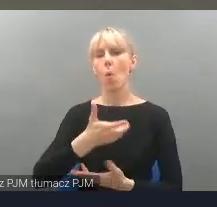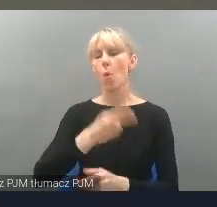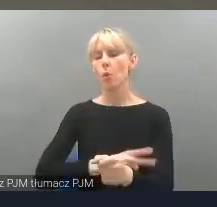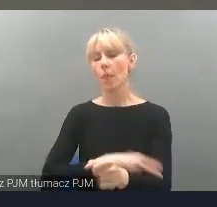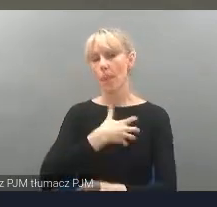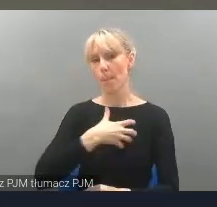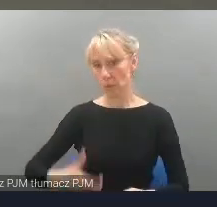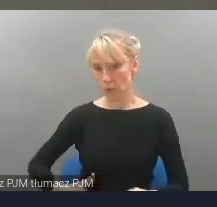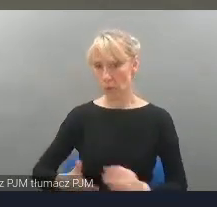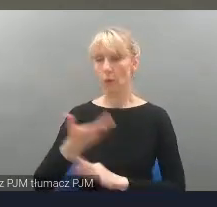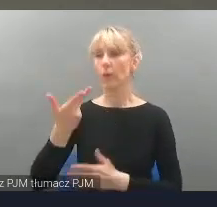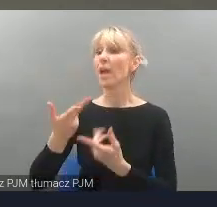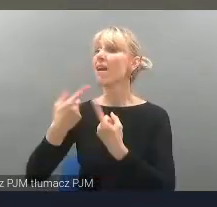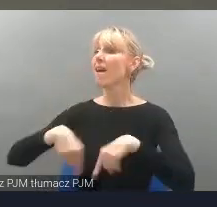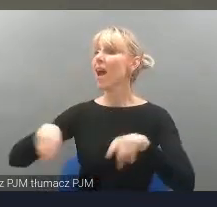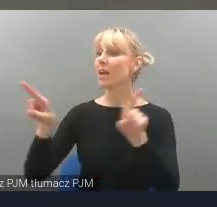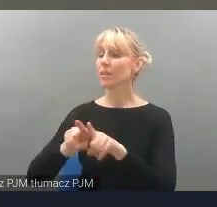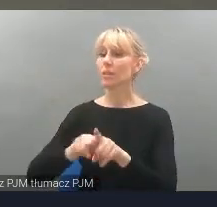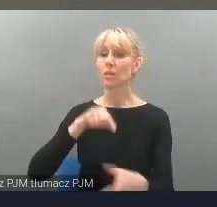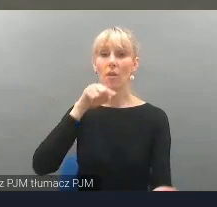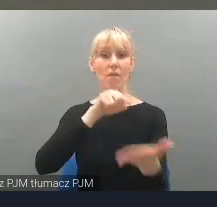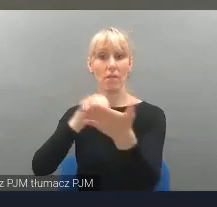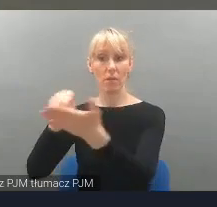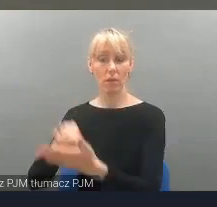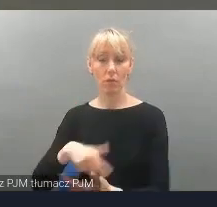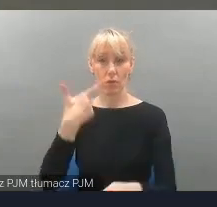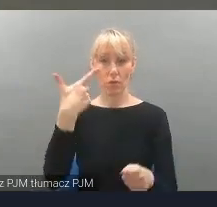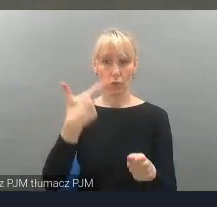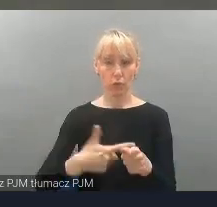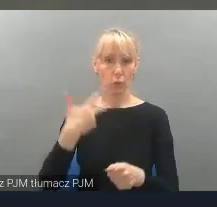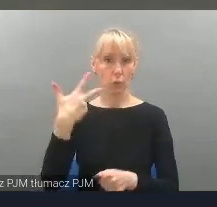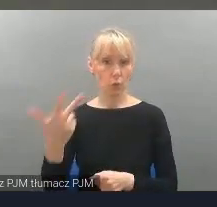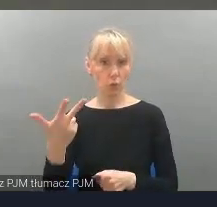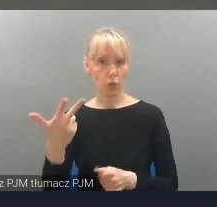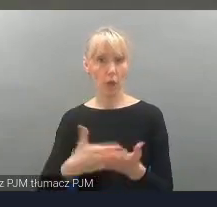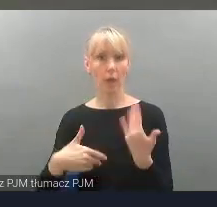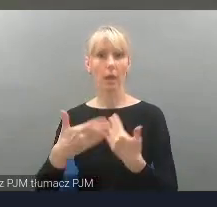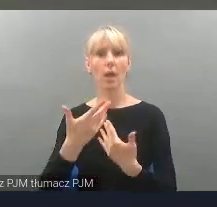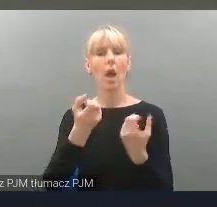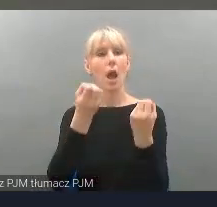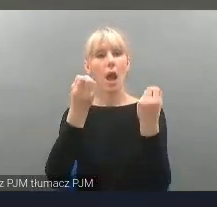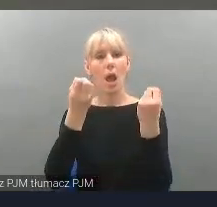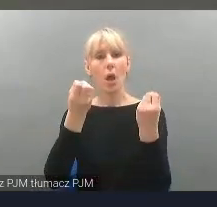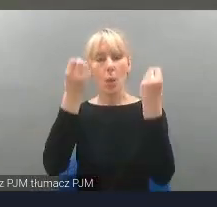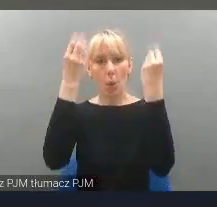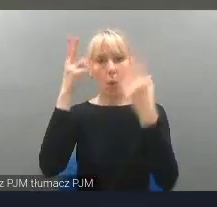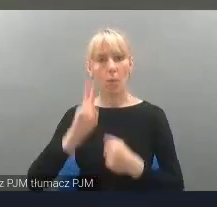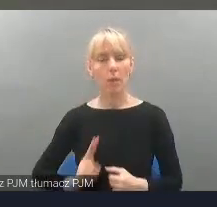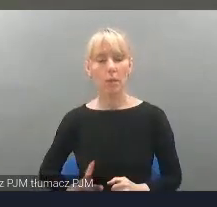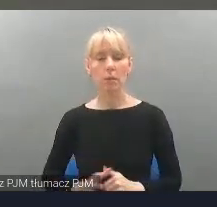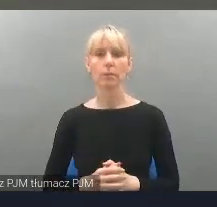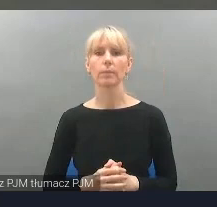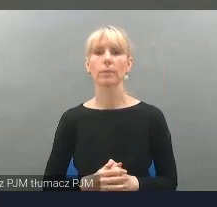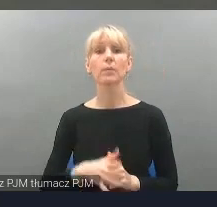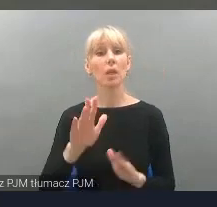jest realizowany w 23 instytucjach kultury naszego regionu. Trwałość i stałe finansowanie